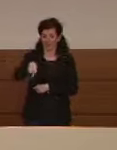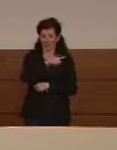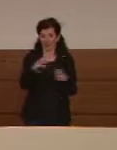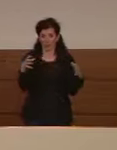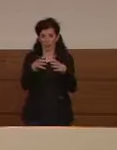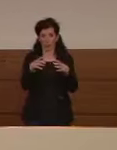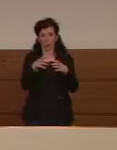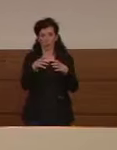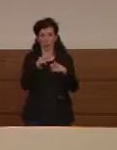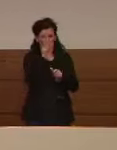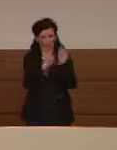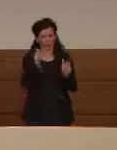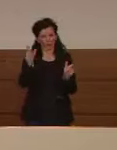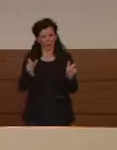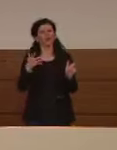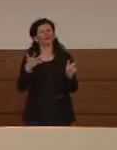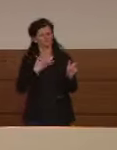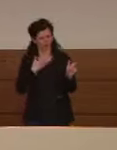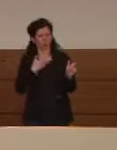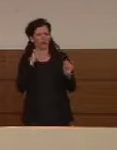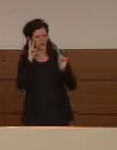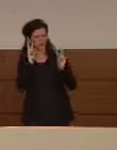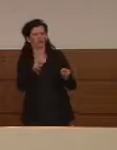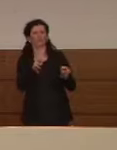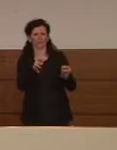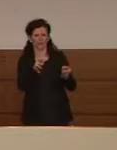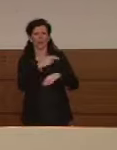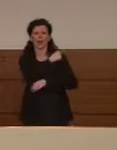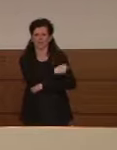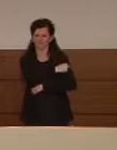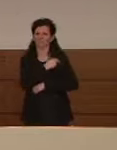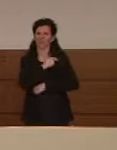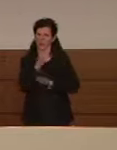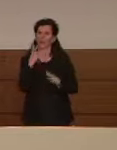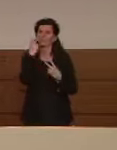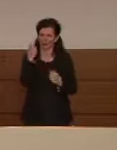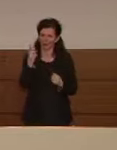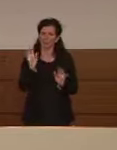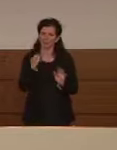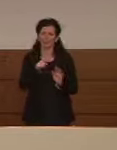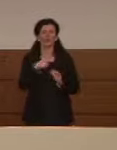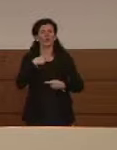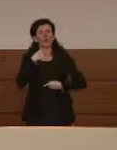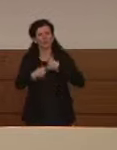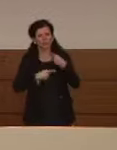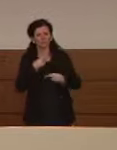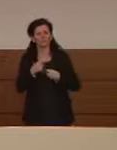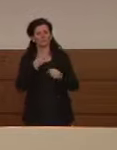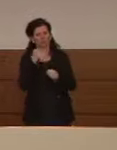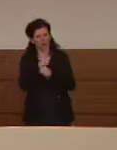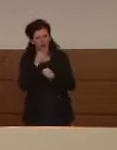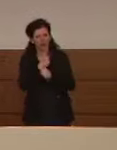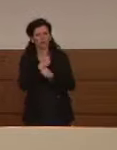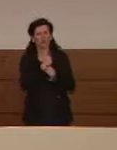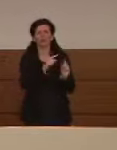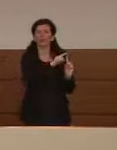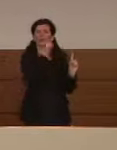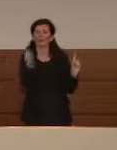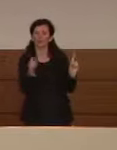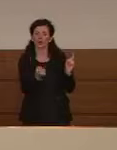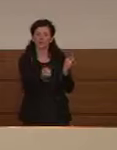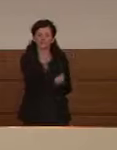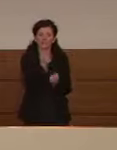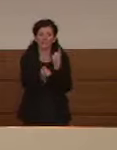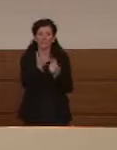sottoposto a sorveglianza sanitaria e continua a lavorare fin quando non dovesse avere eventuali